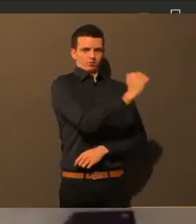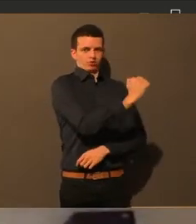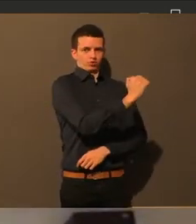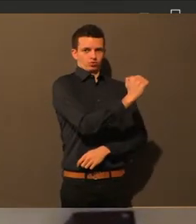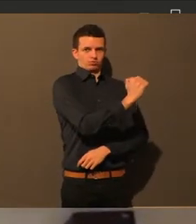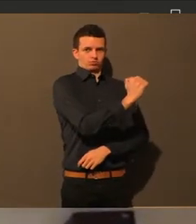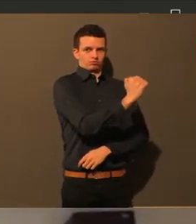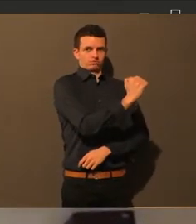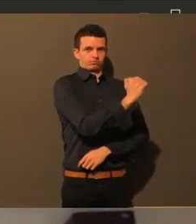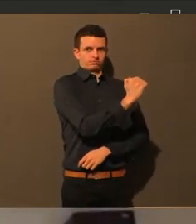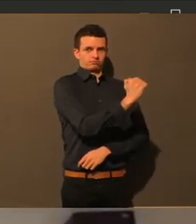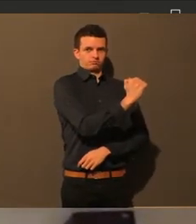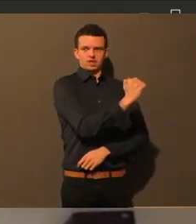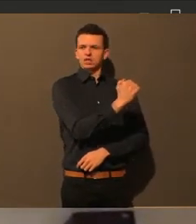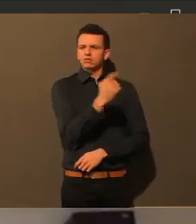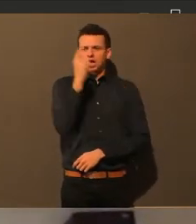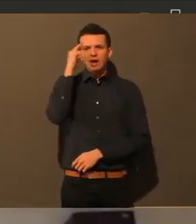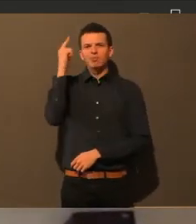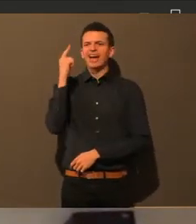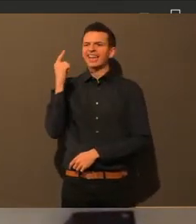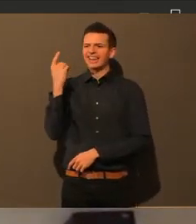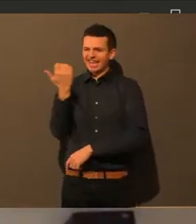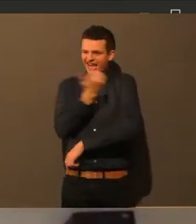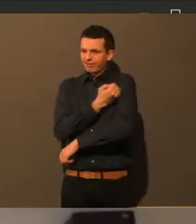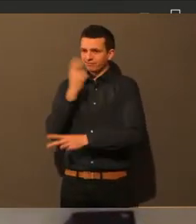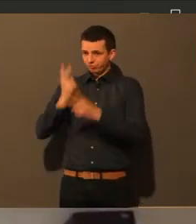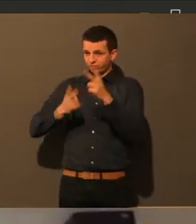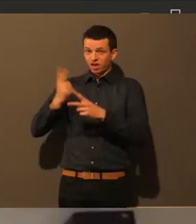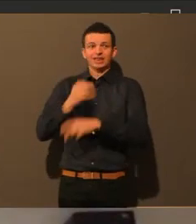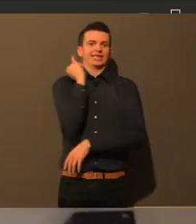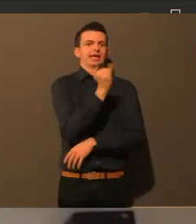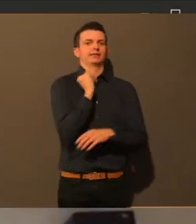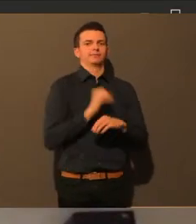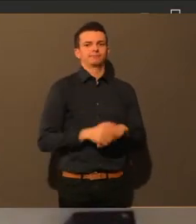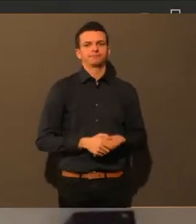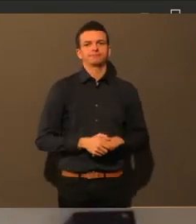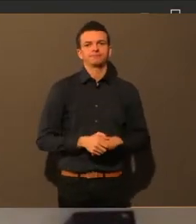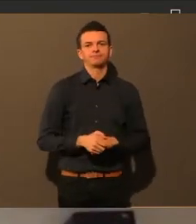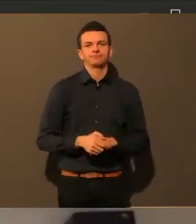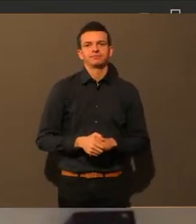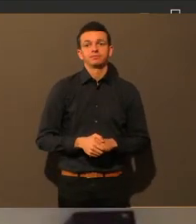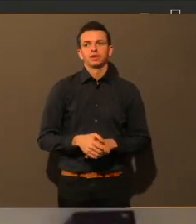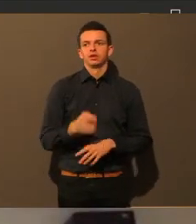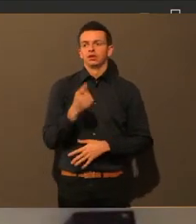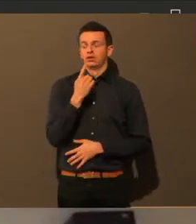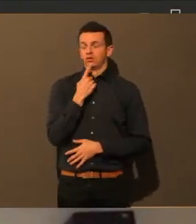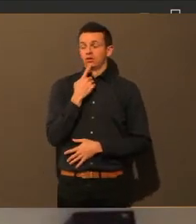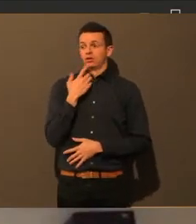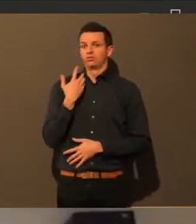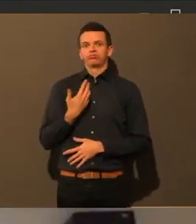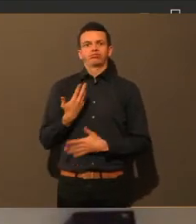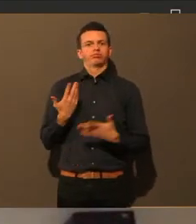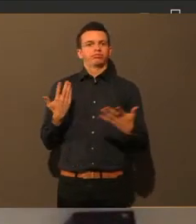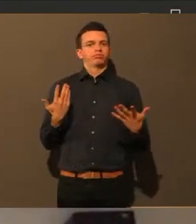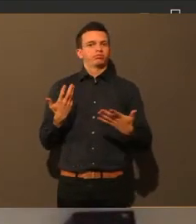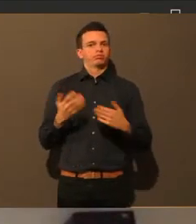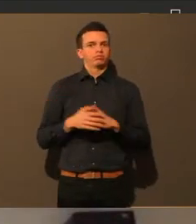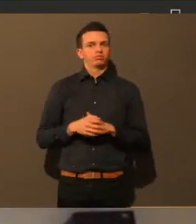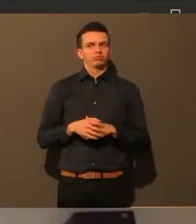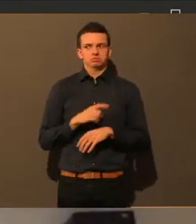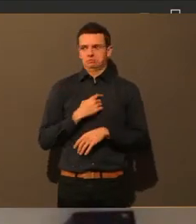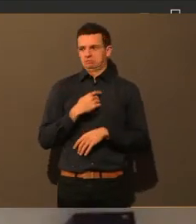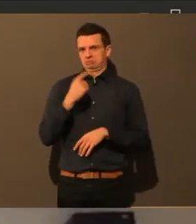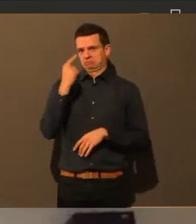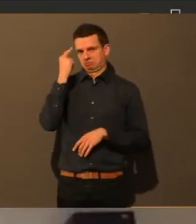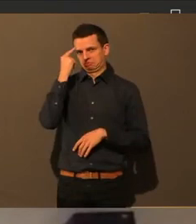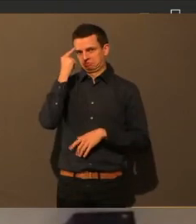fest, was... Also wegen Impfschäden, oder? Ja. Wegen Impfschäden. Ach so. Da bin ich jetzt gerade überfragt, aber vielleicht weiß das jemand aus